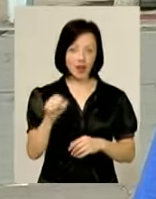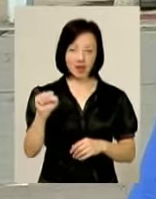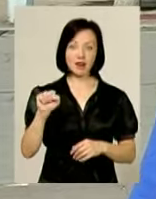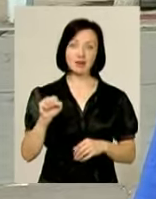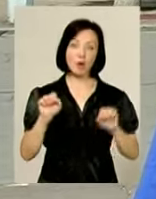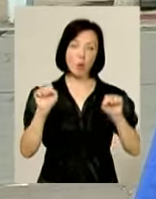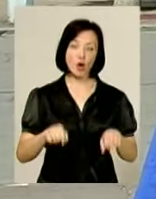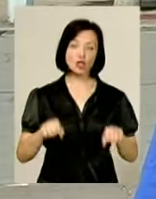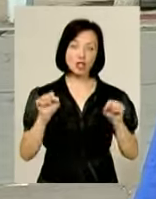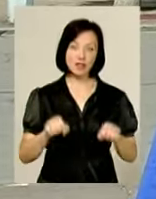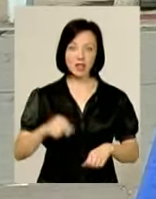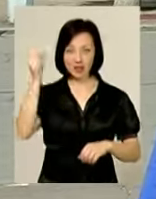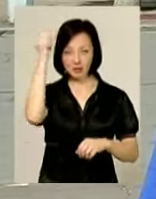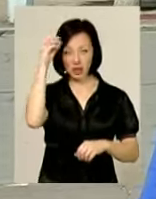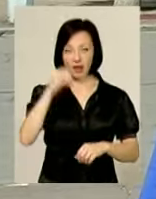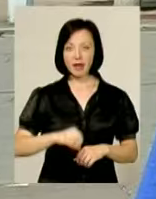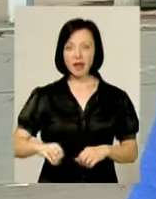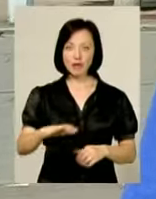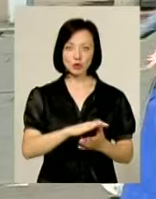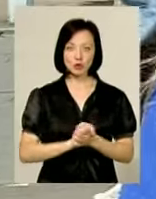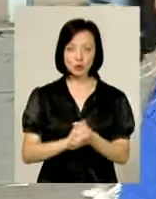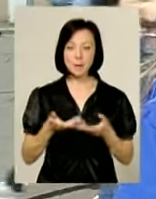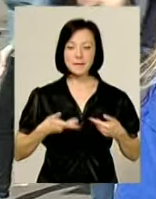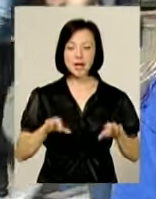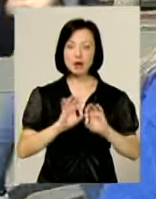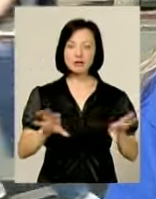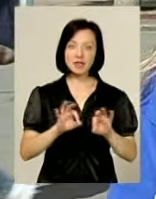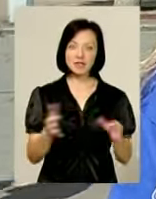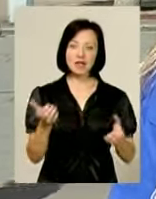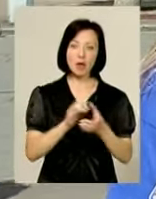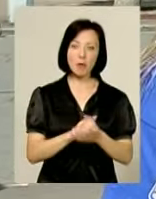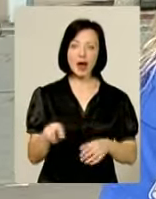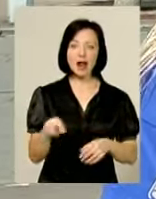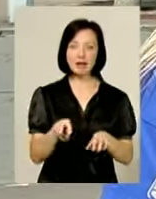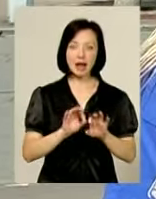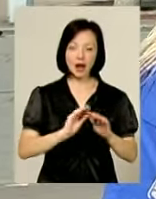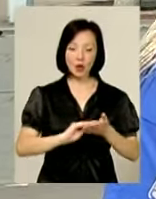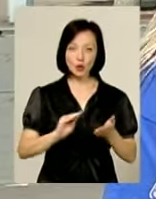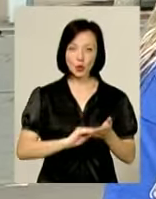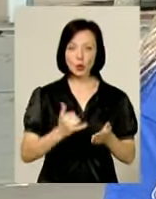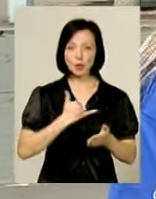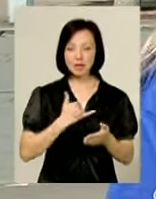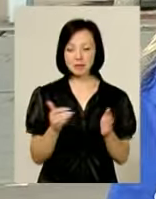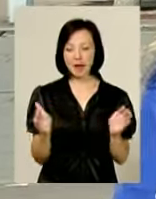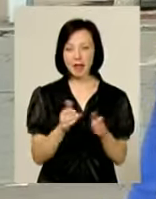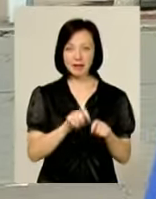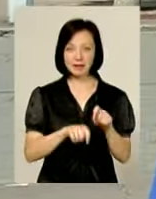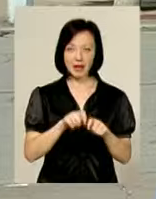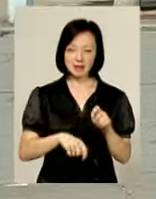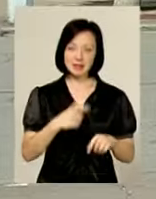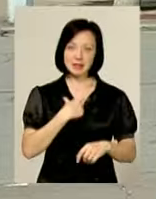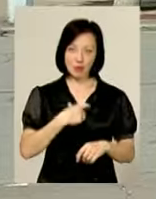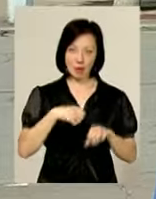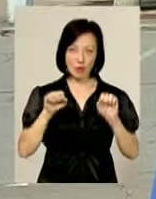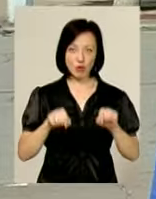можливість навчання в Європейському Союзі. Ми розповідаємо, знайомимося з літературою. У нас є невеличкі тести, де люди можуть перевірити,